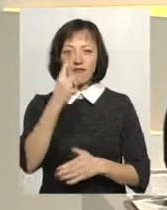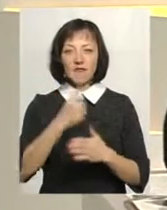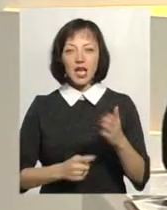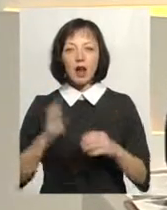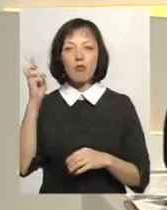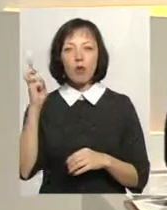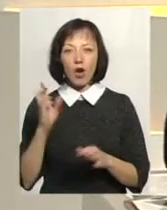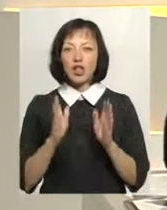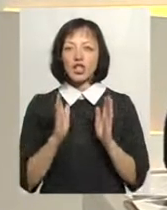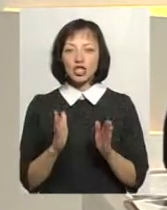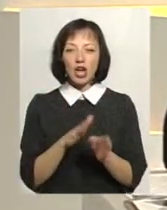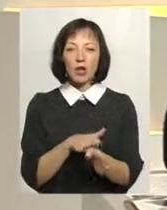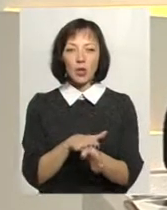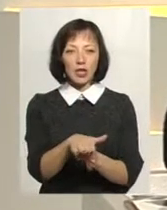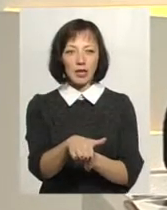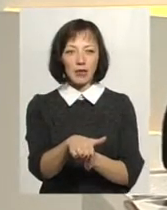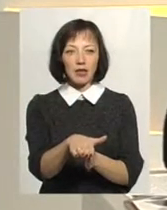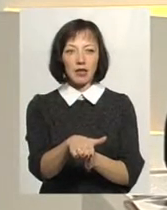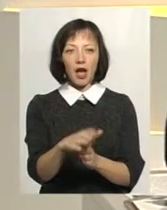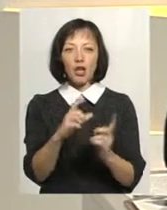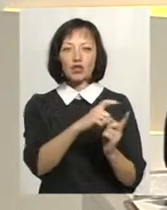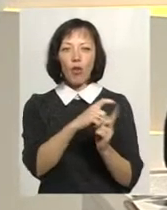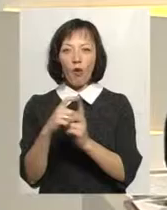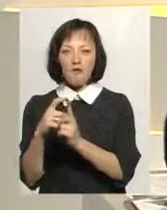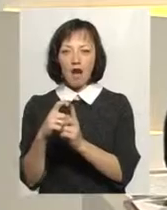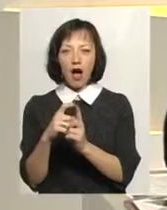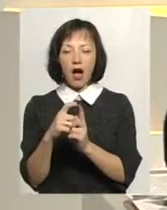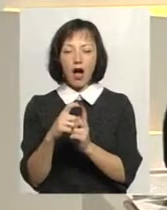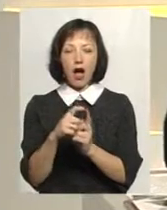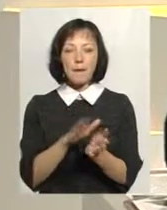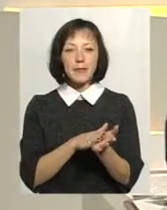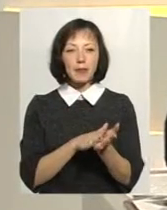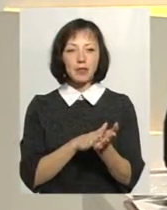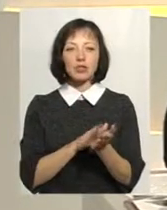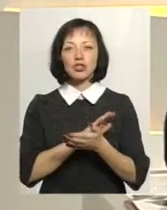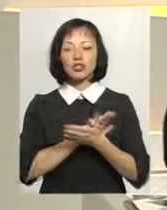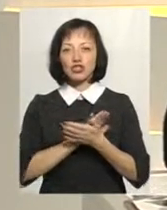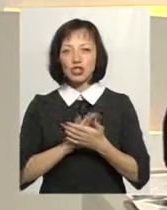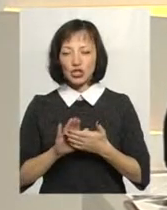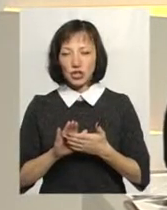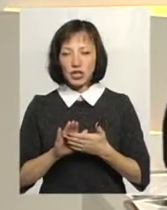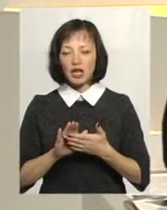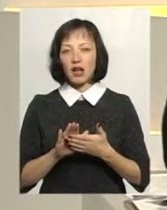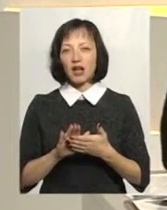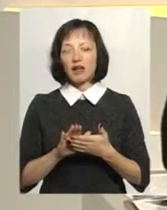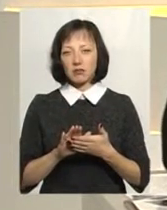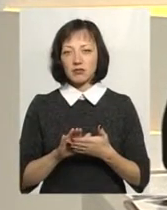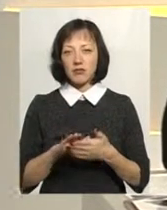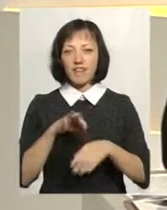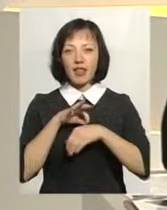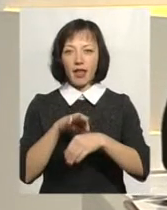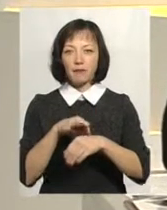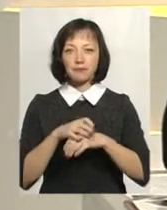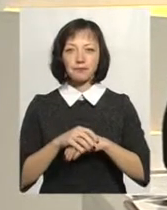в Бога і лише дотримання слова Біблії щире, переконане веде. Хочу звернутися до вас,